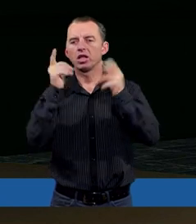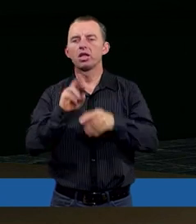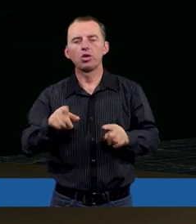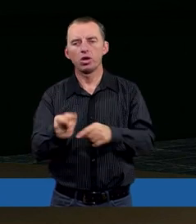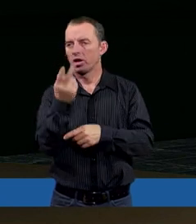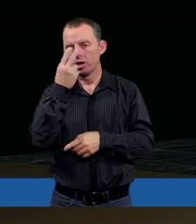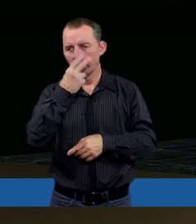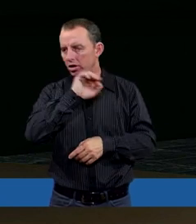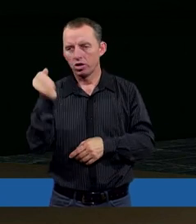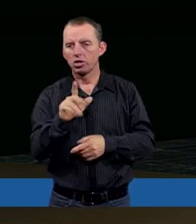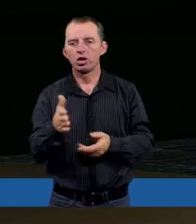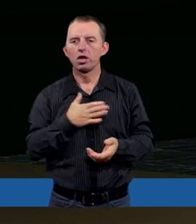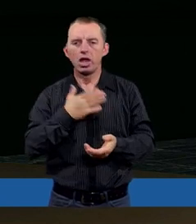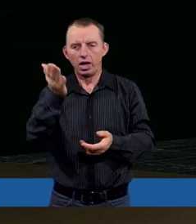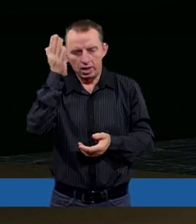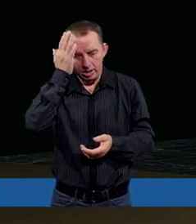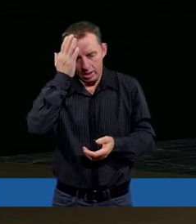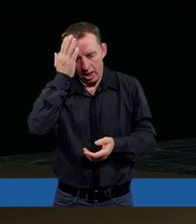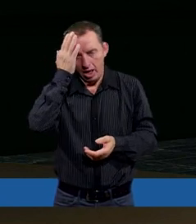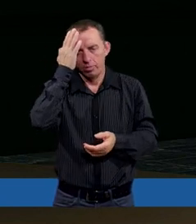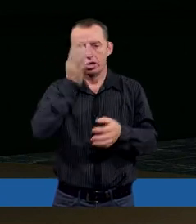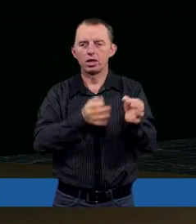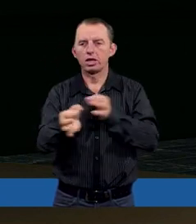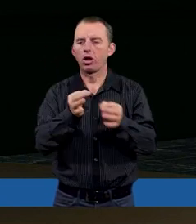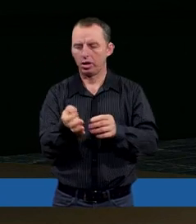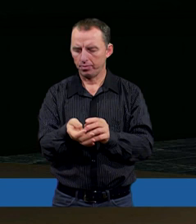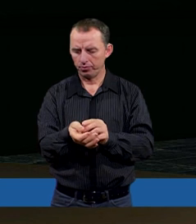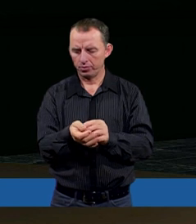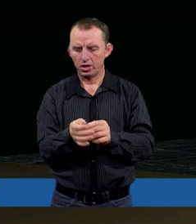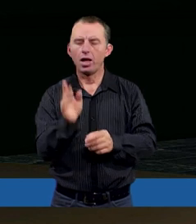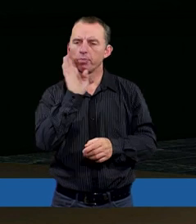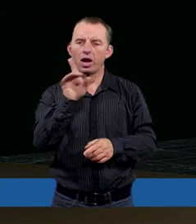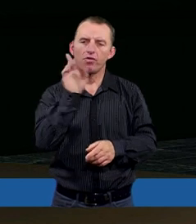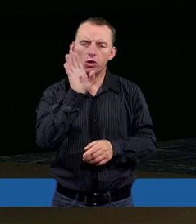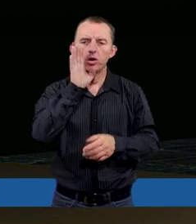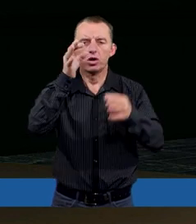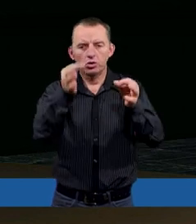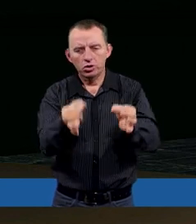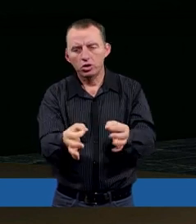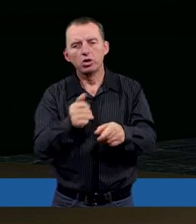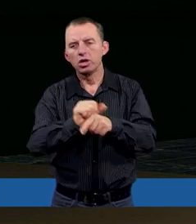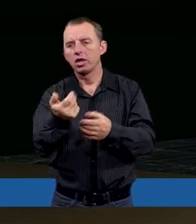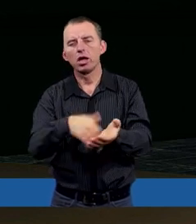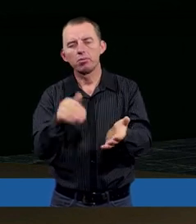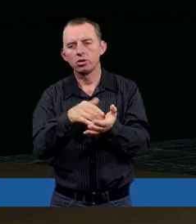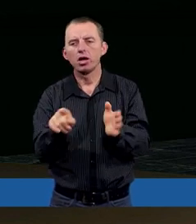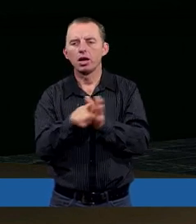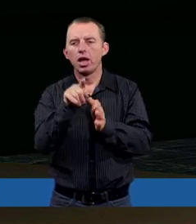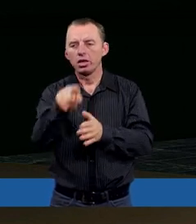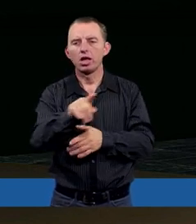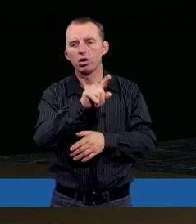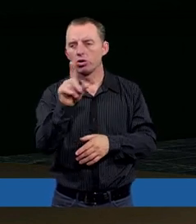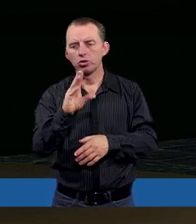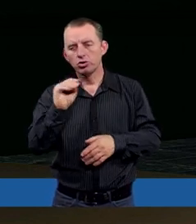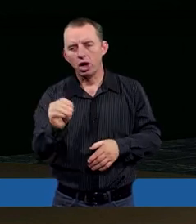Bożych nie widzieliśmy, przynajmniej nie znamy historycznie. ale prawdopodobnie dzisiaj już to nie jest potrzebne dlatego, że